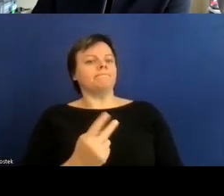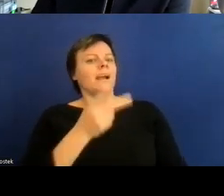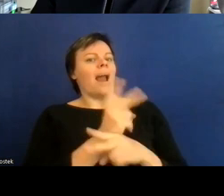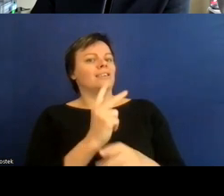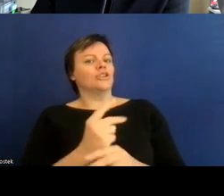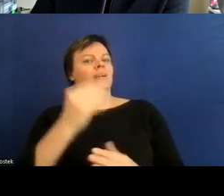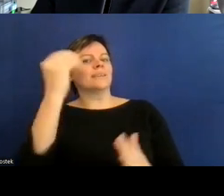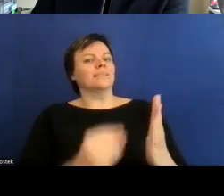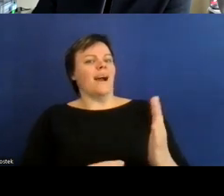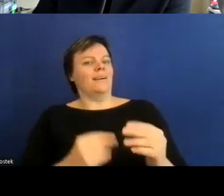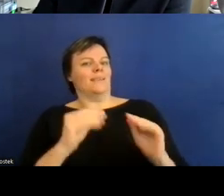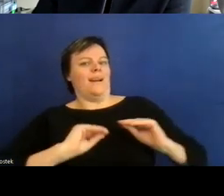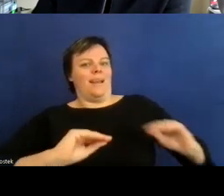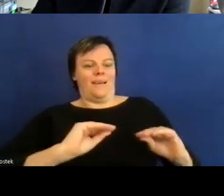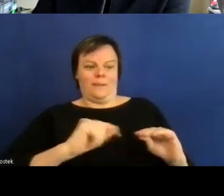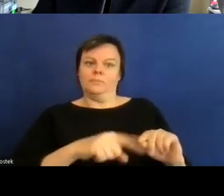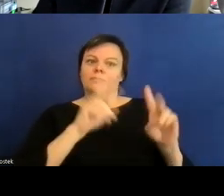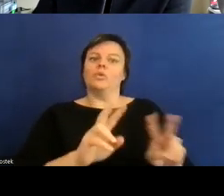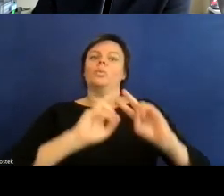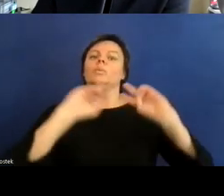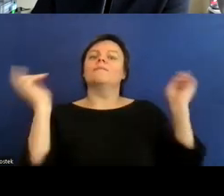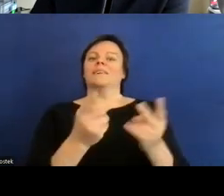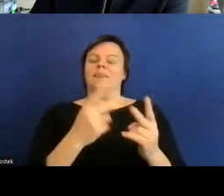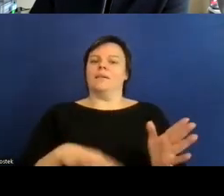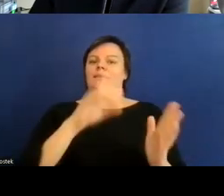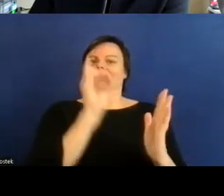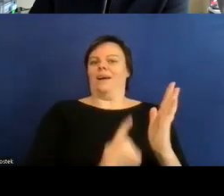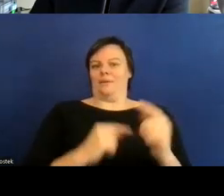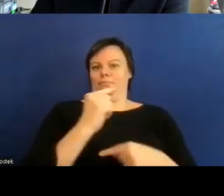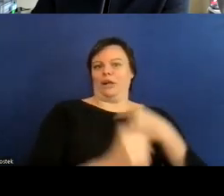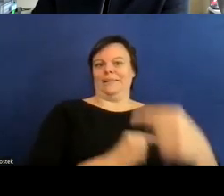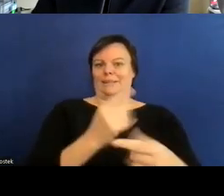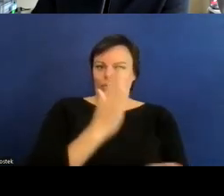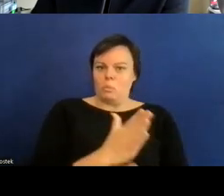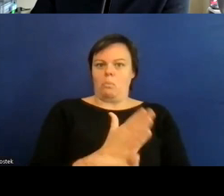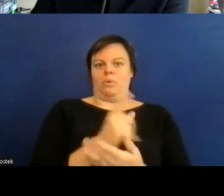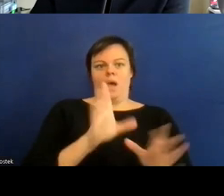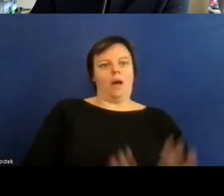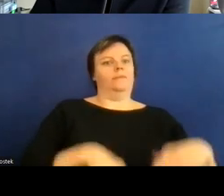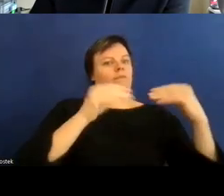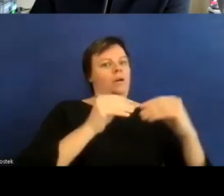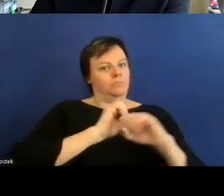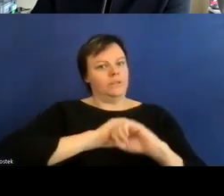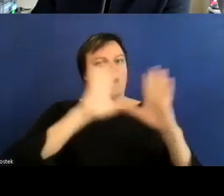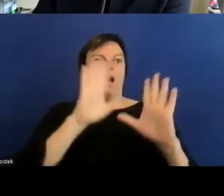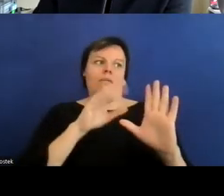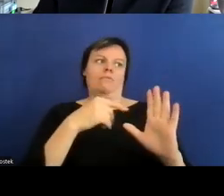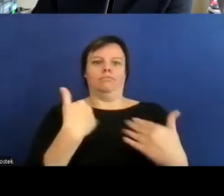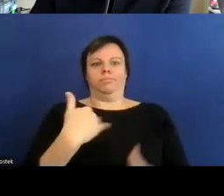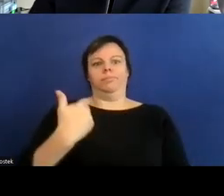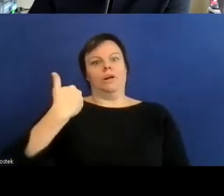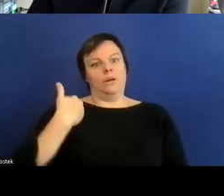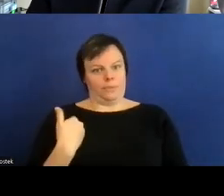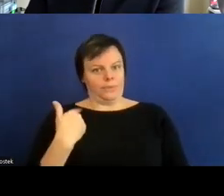aufwendiger ist am ende aber zu produkten und dienstleistungen führt die einfach quasi gesellschaftlich deutlich